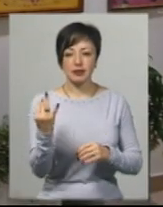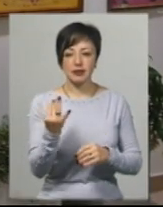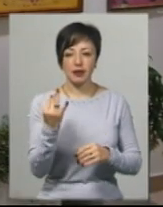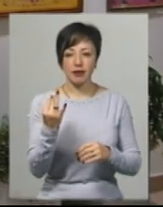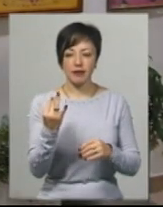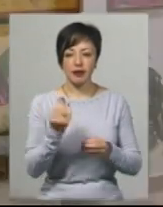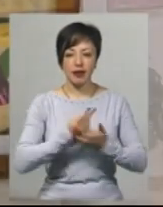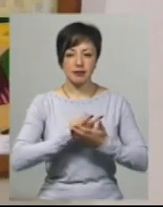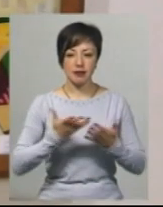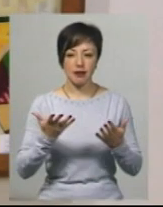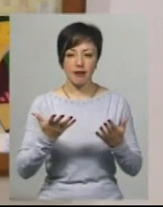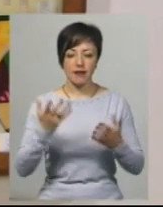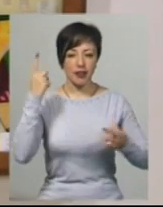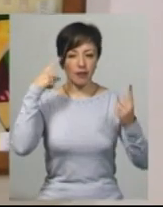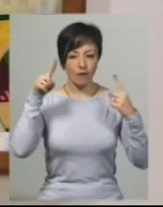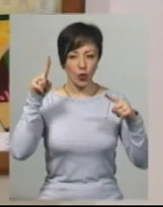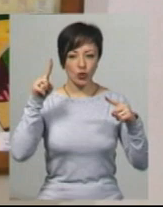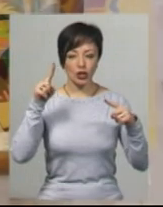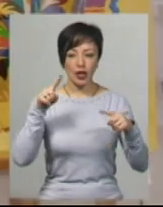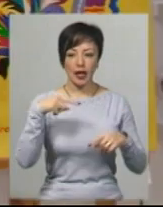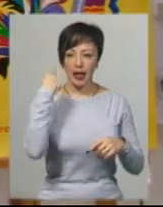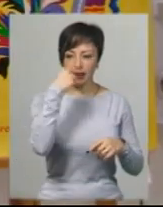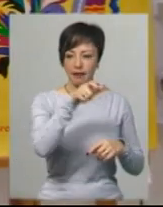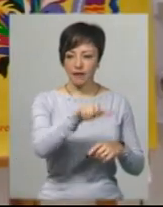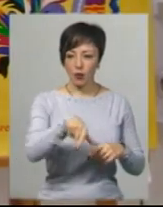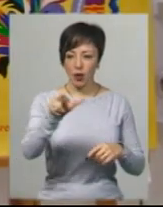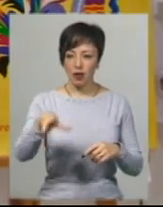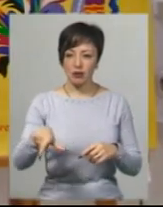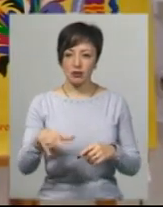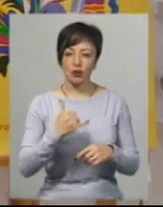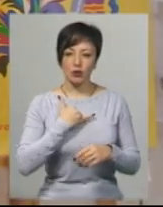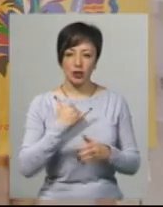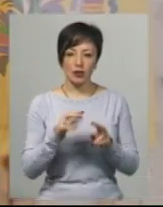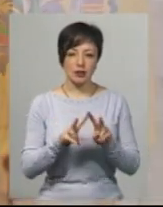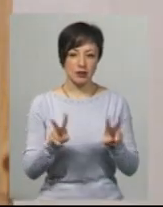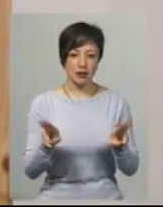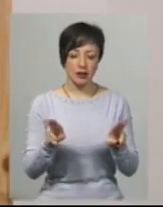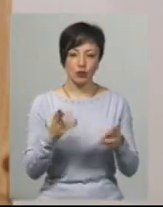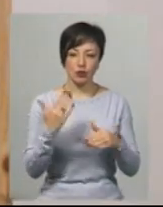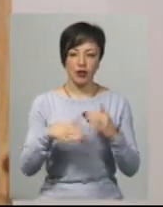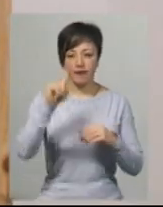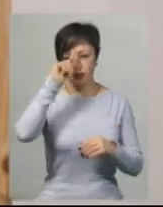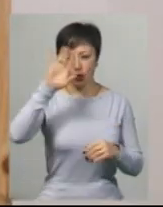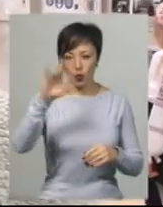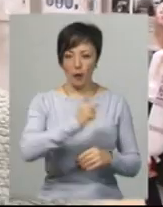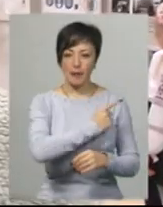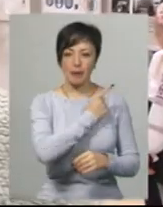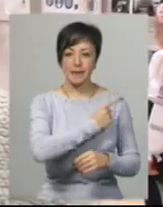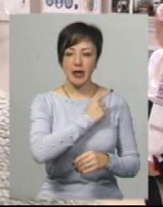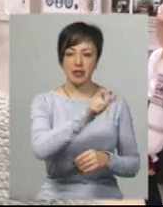яскравих творчих індивідуальностей. Тут у нас є і такі вже відомі майстри,